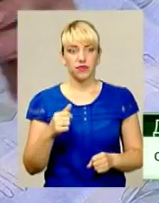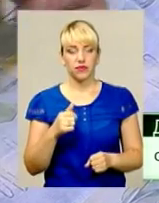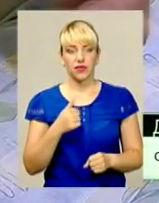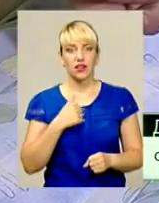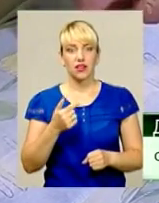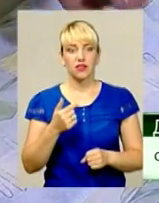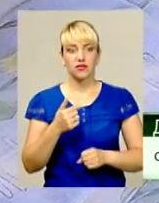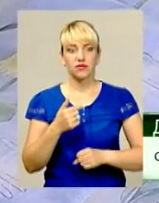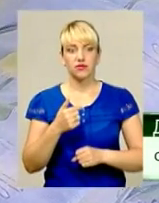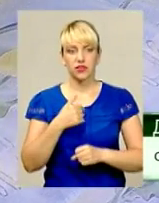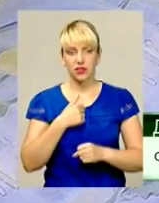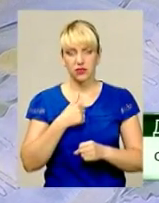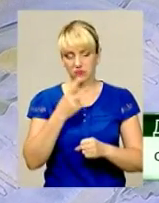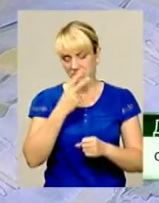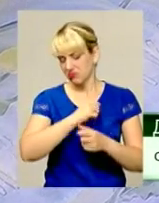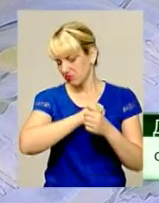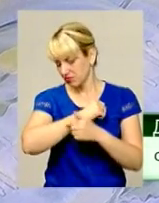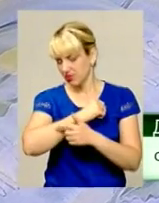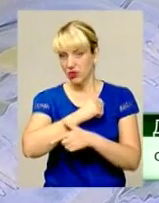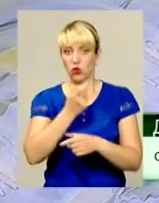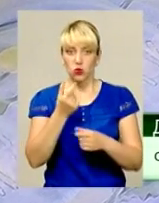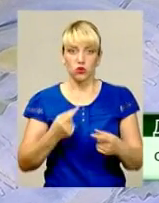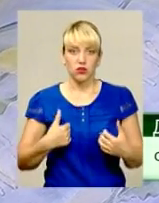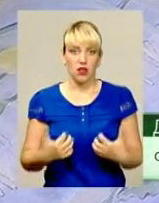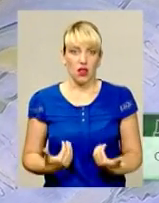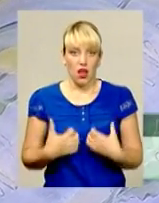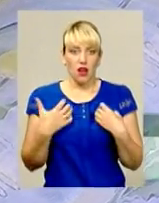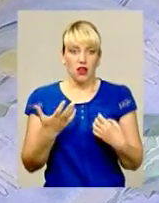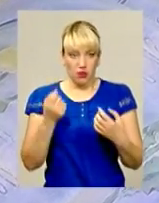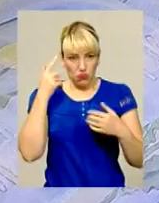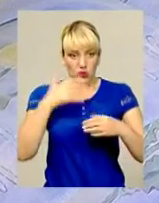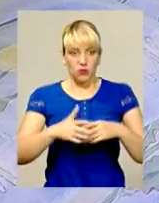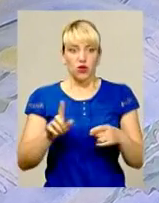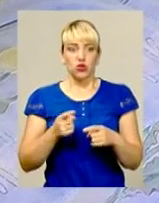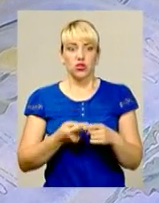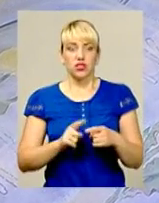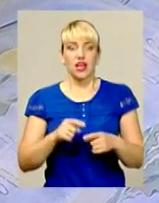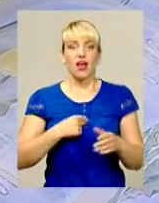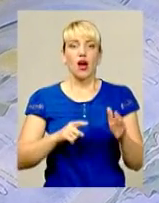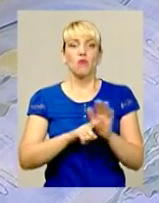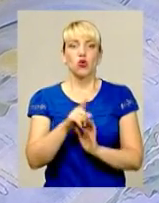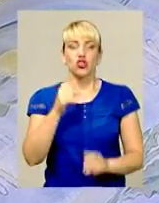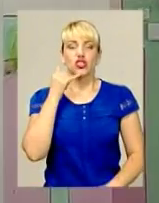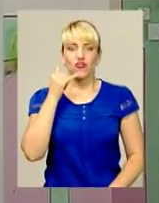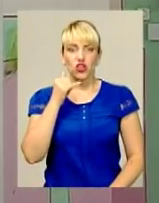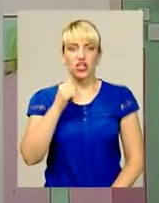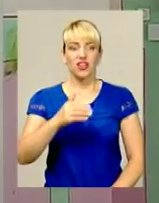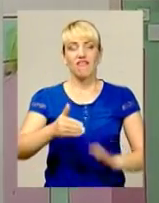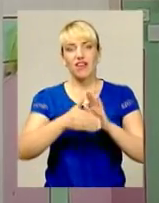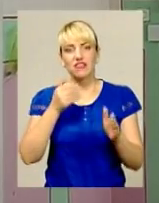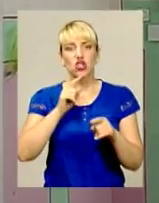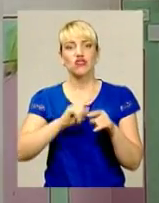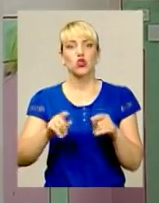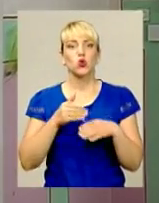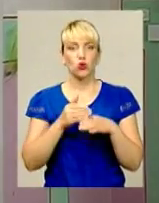осколок залетів, ну, і налякався, ну, що ви розумієте самі, що це. І туди начав дзвонити, визивати скоро. Найбільше